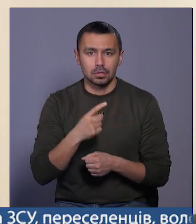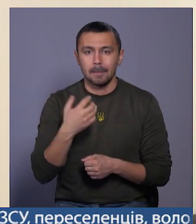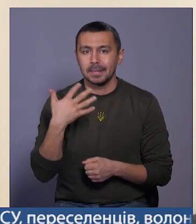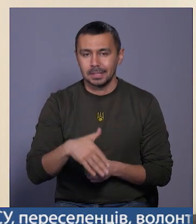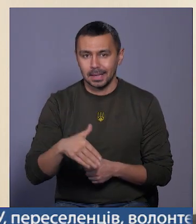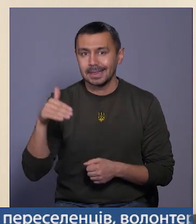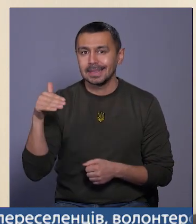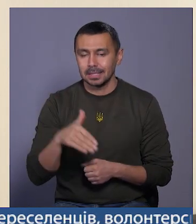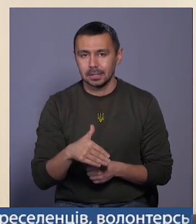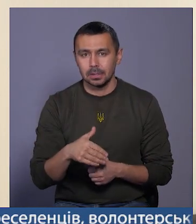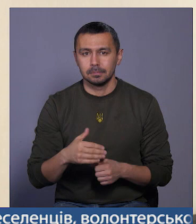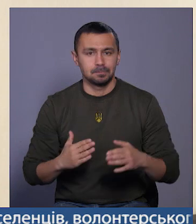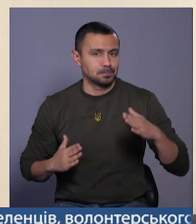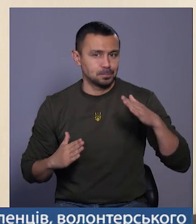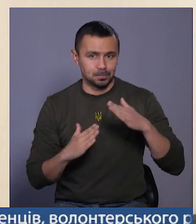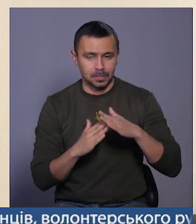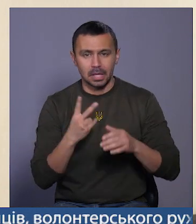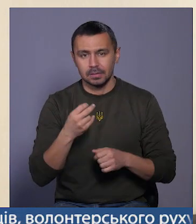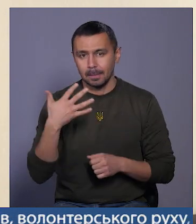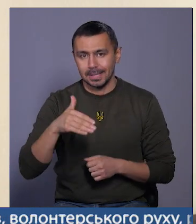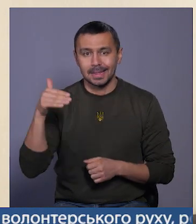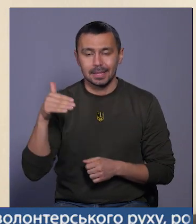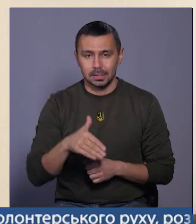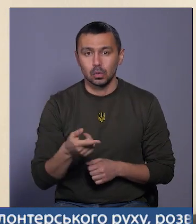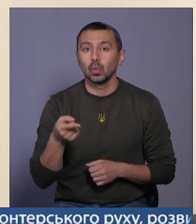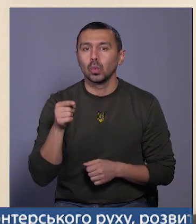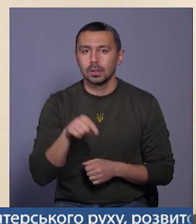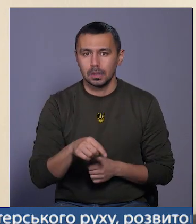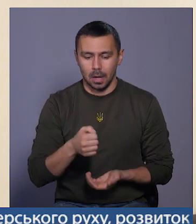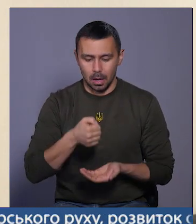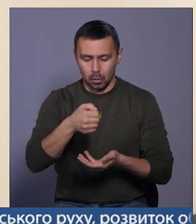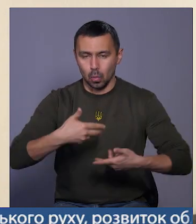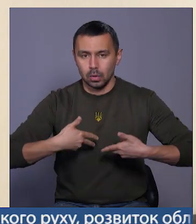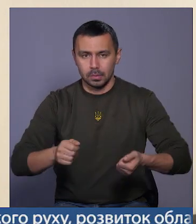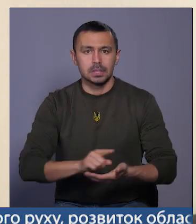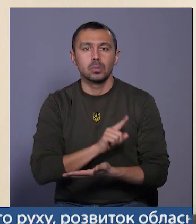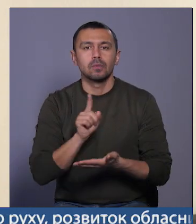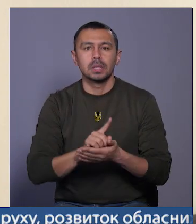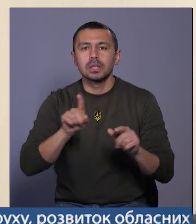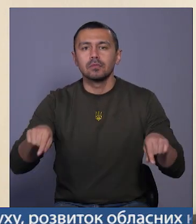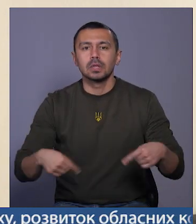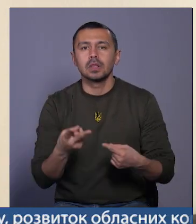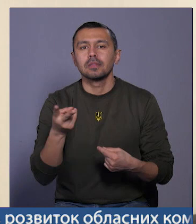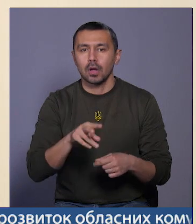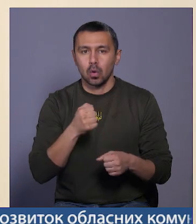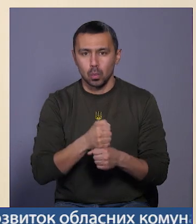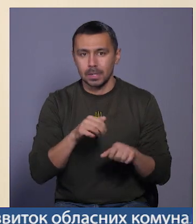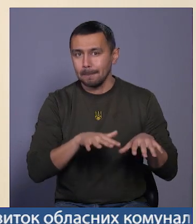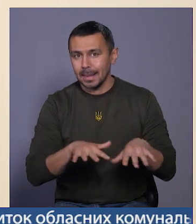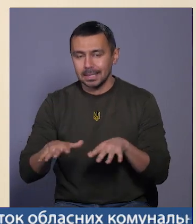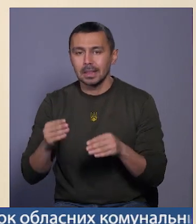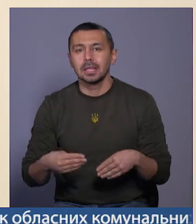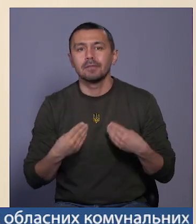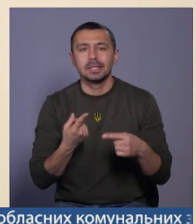тисяч до максимальної суми 250, тоді гранту отримують, зобов'язаний створити два робочих місця. І